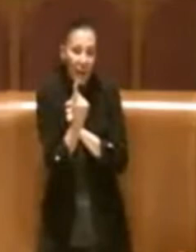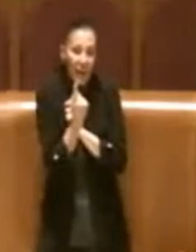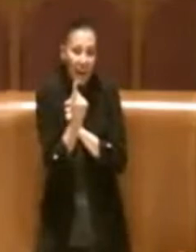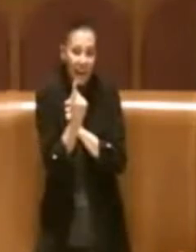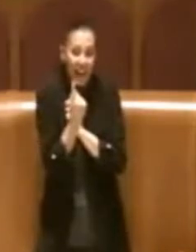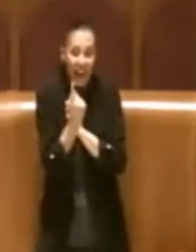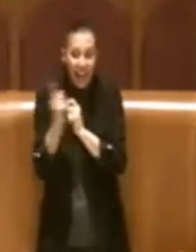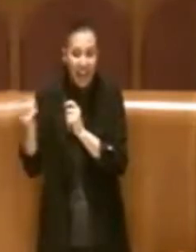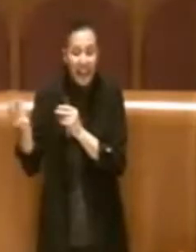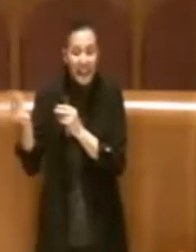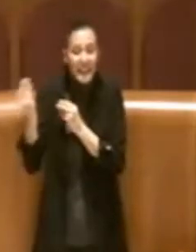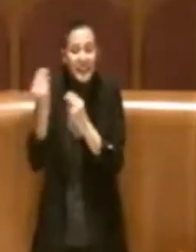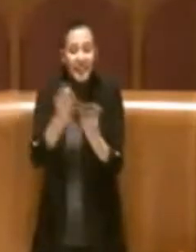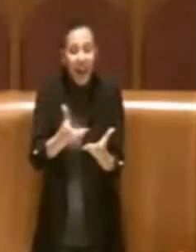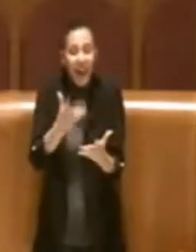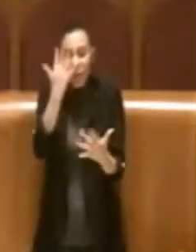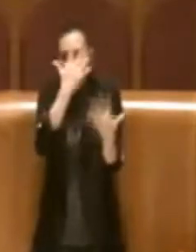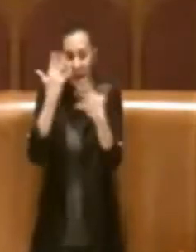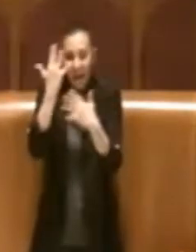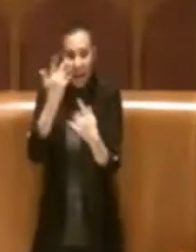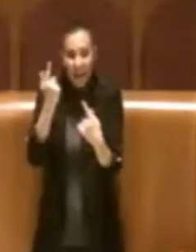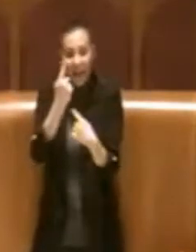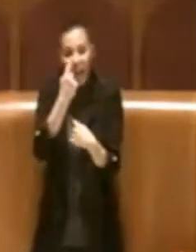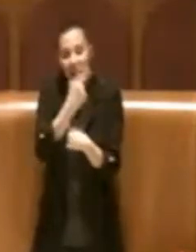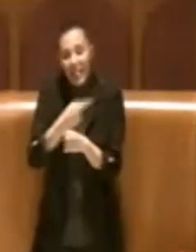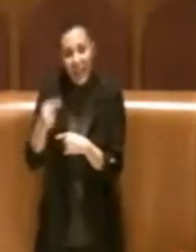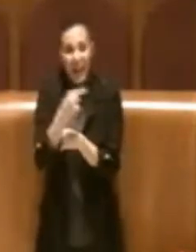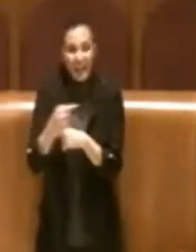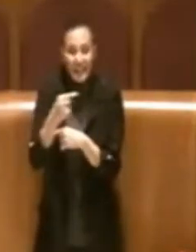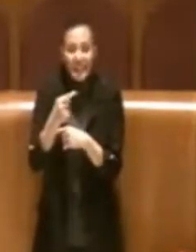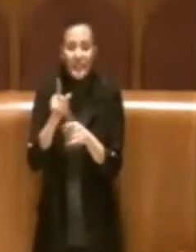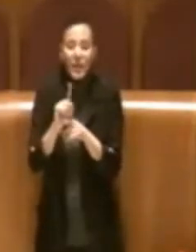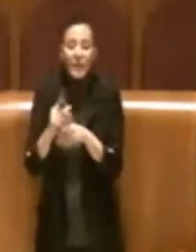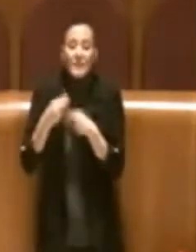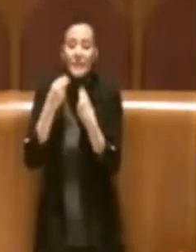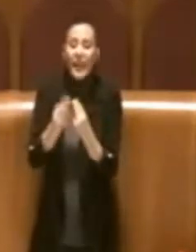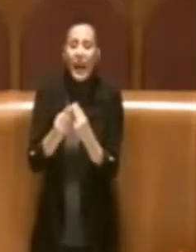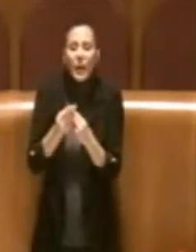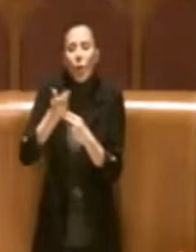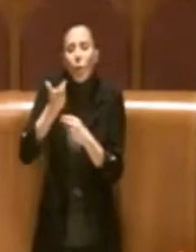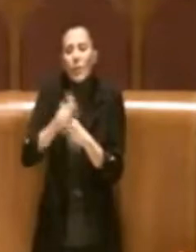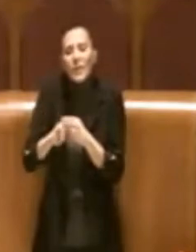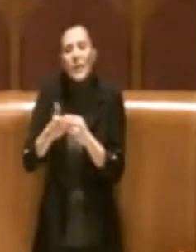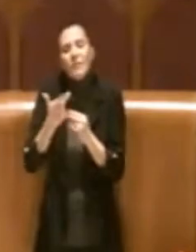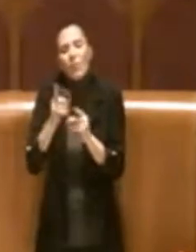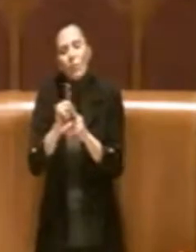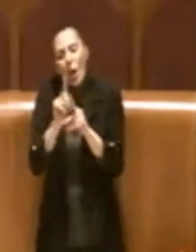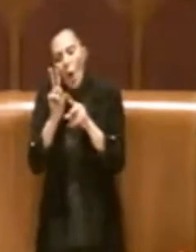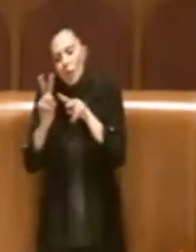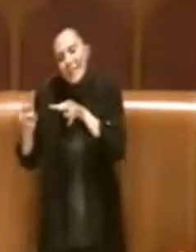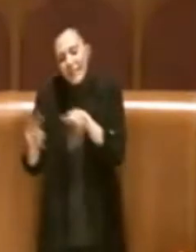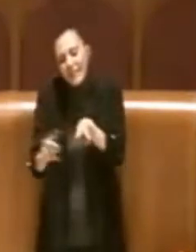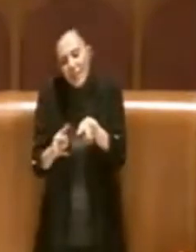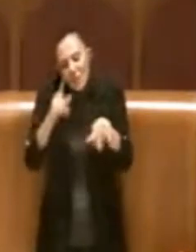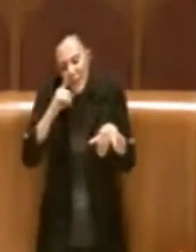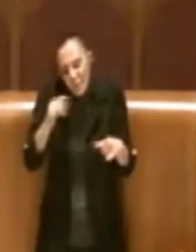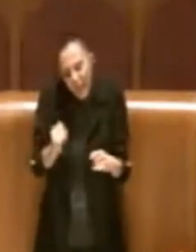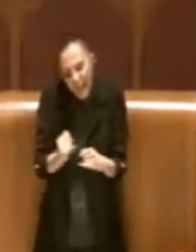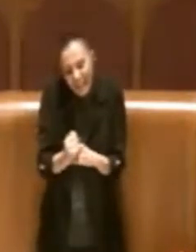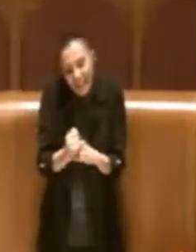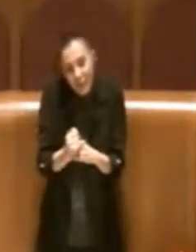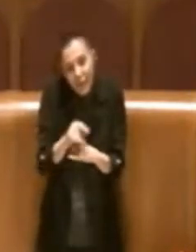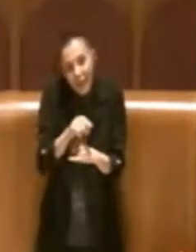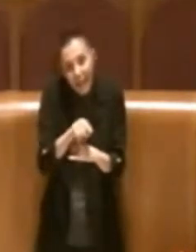danno parere contrario anche a quelle di maggioranza. Lo danno su delle osservazioni specifiche e nel merito, affinché